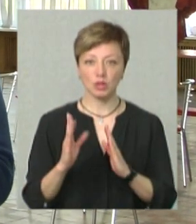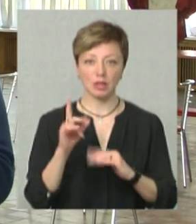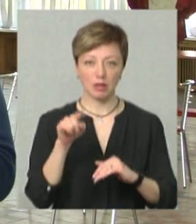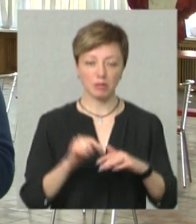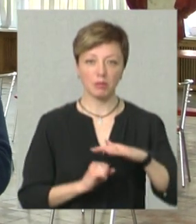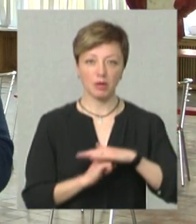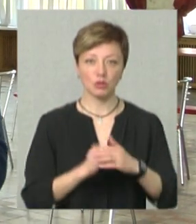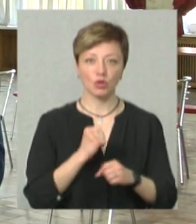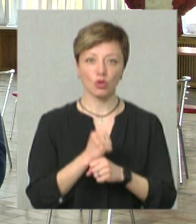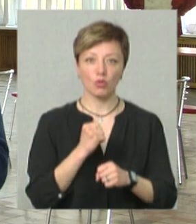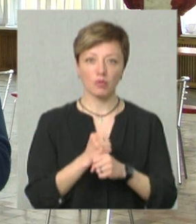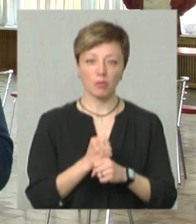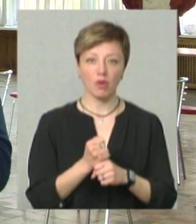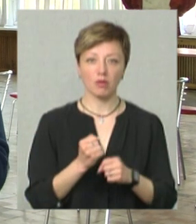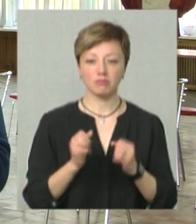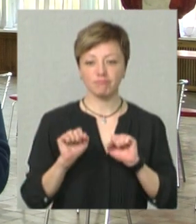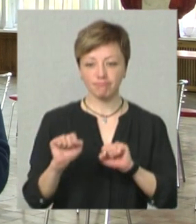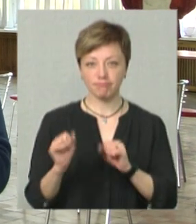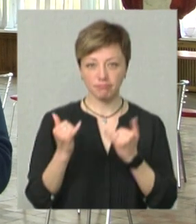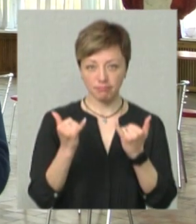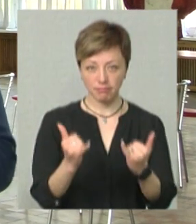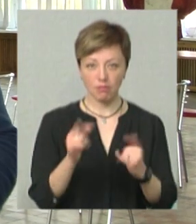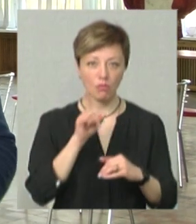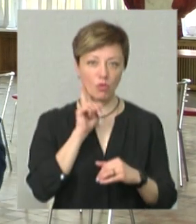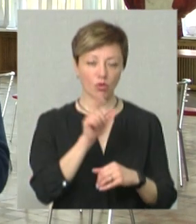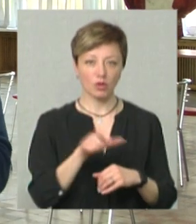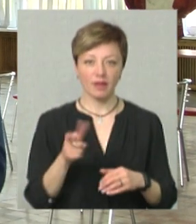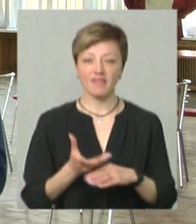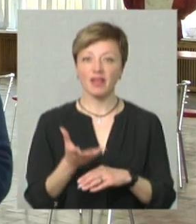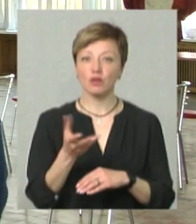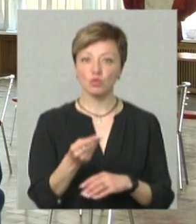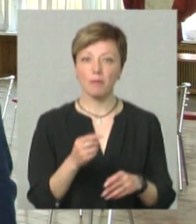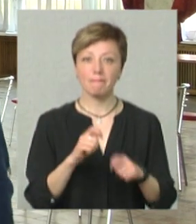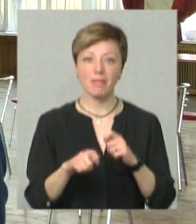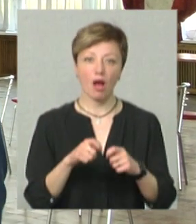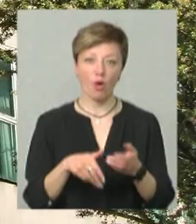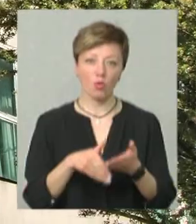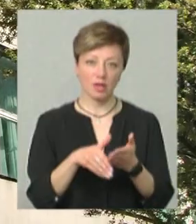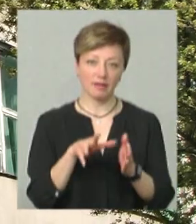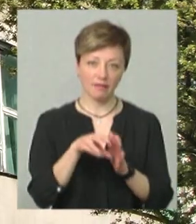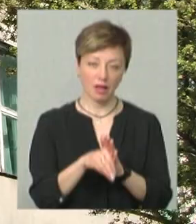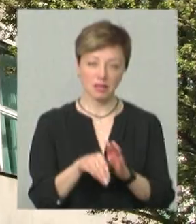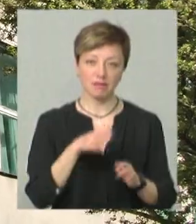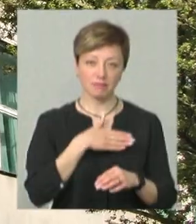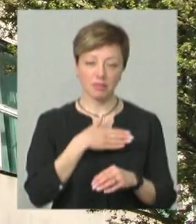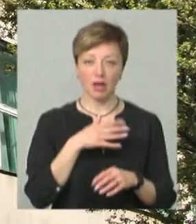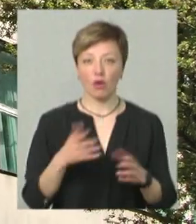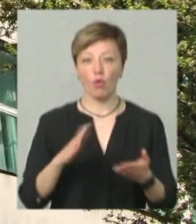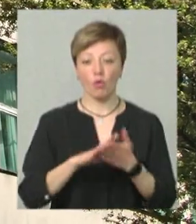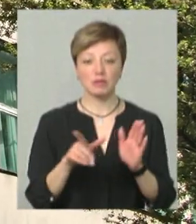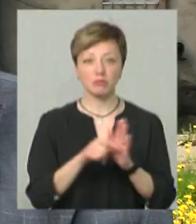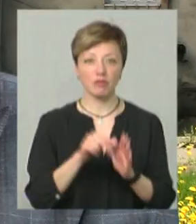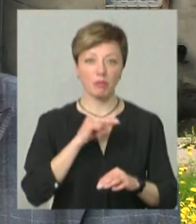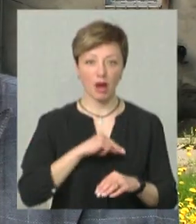базі нього робимо шелтер, прихисток для молоді. Фінансується, каже, з благодійних добровільних внесків та уклали угоду про